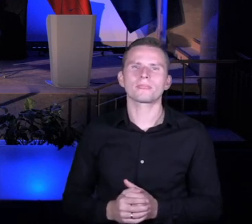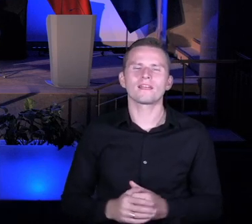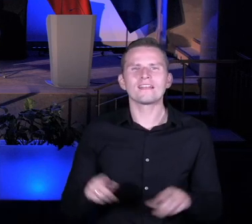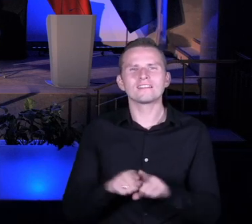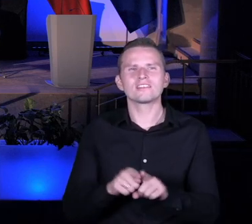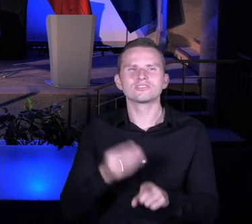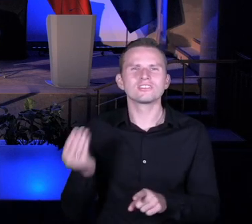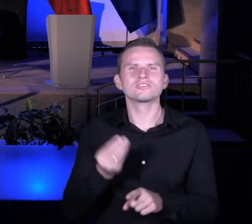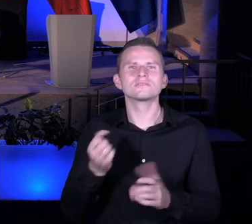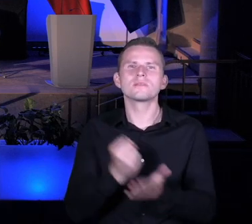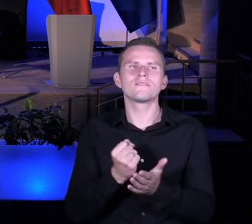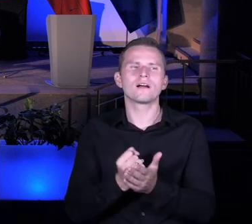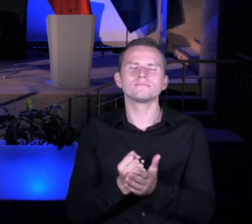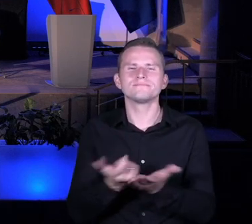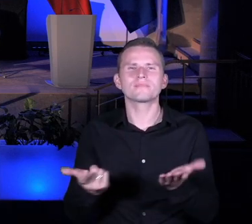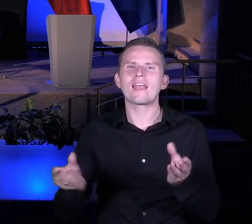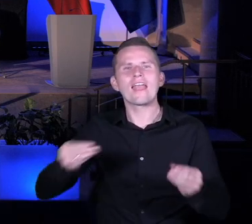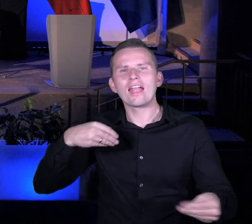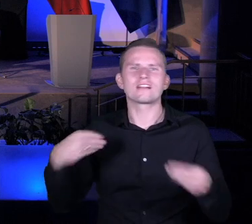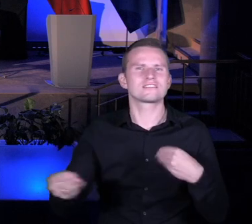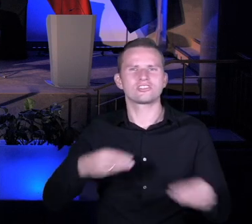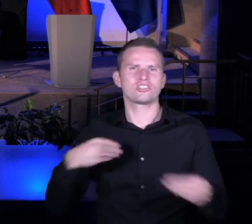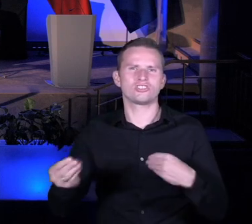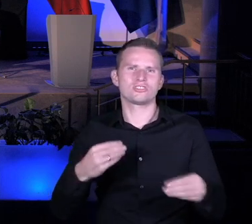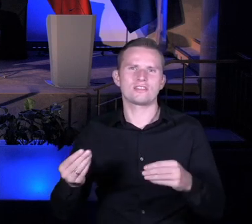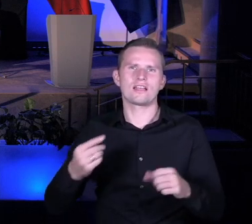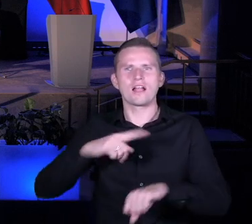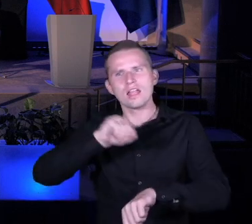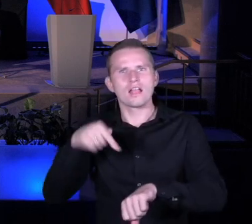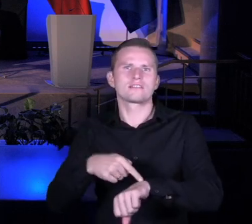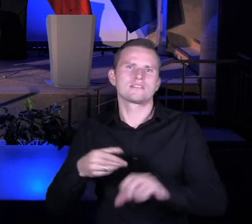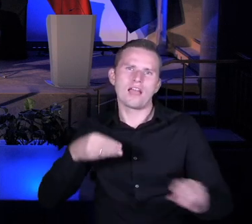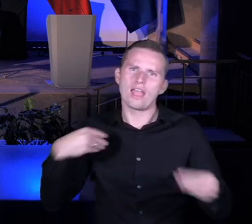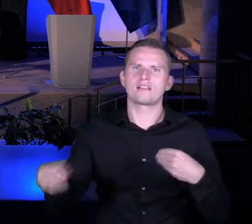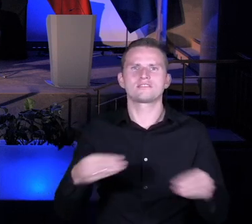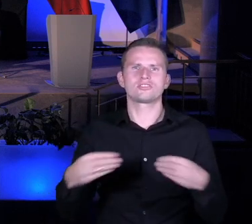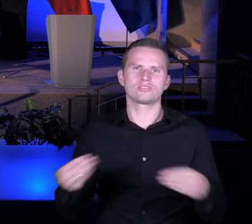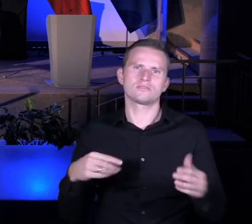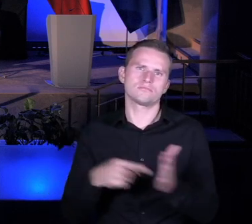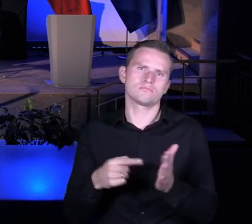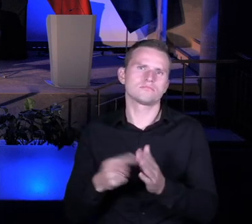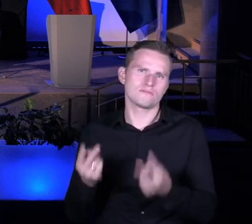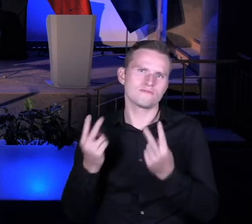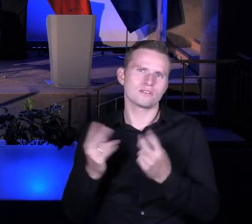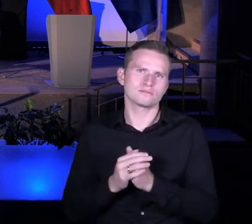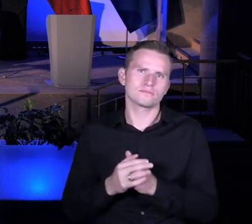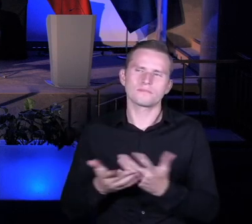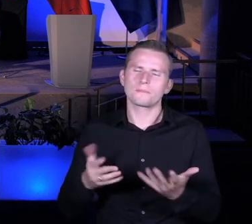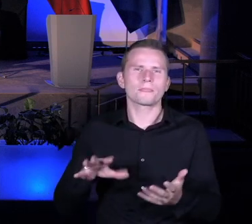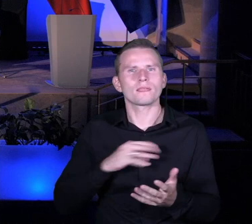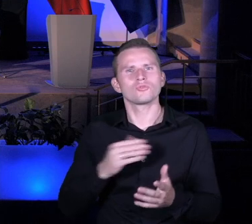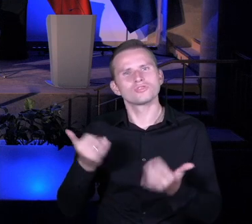jeszcze powiem o tym, o takim elastycznej formie zajęć, po to, żeby rzeczywiście można było w inny sposób